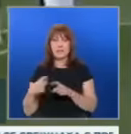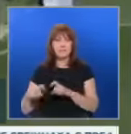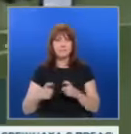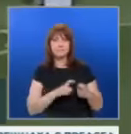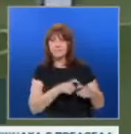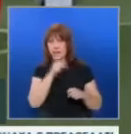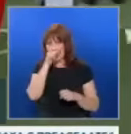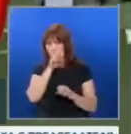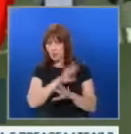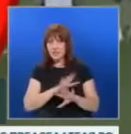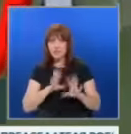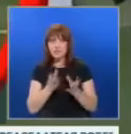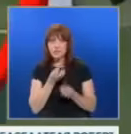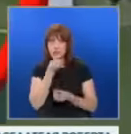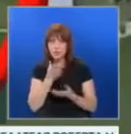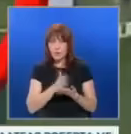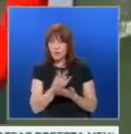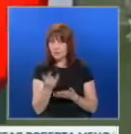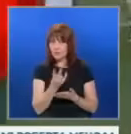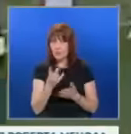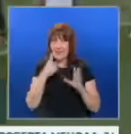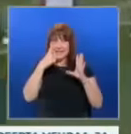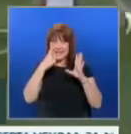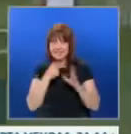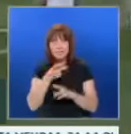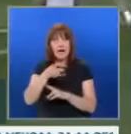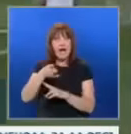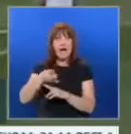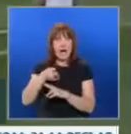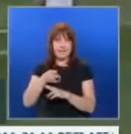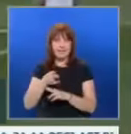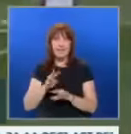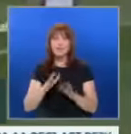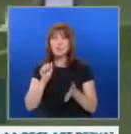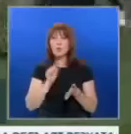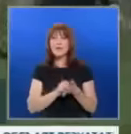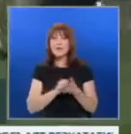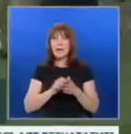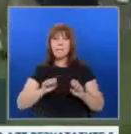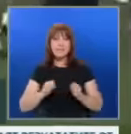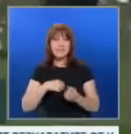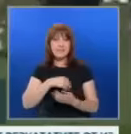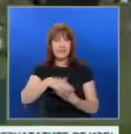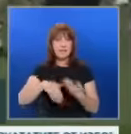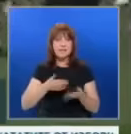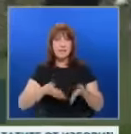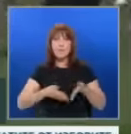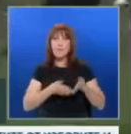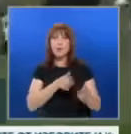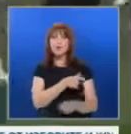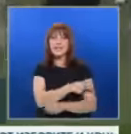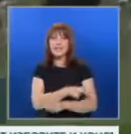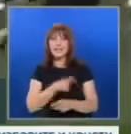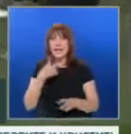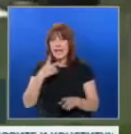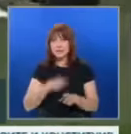и размяна на обиди. Всичко случило се между двамата беше заснетто от камерите на Билд. Според изданието, само бързата намеса на помощния трениора Сандро Вагнер